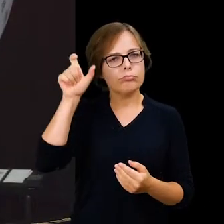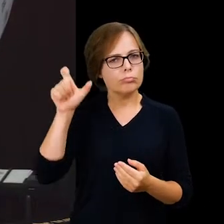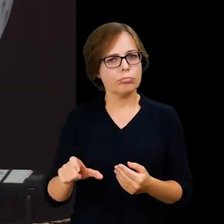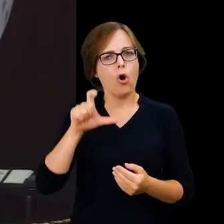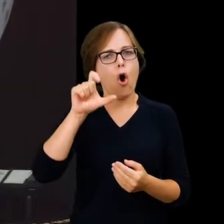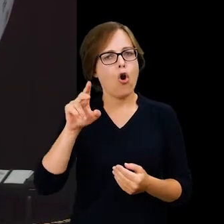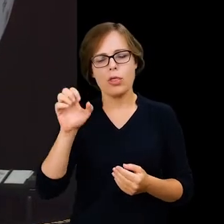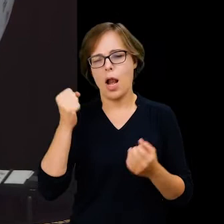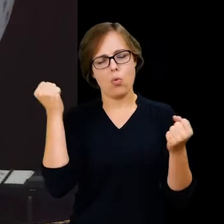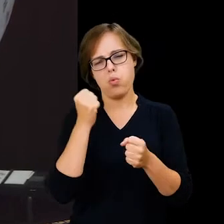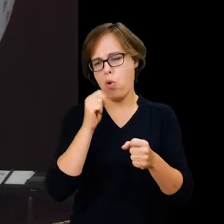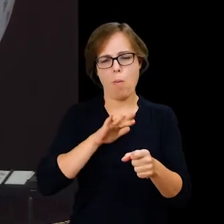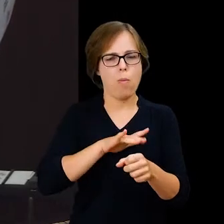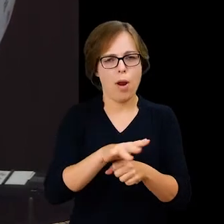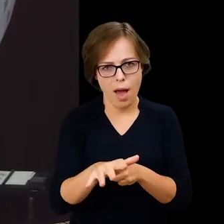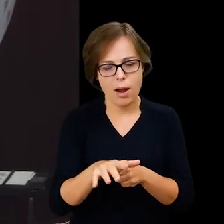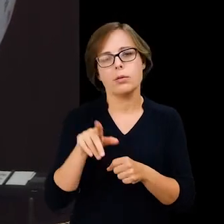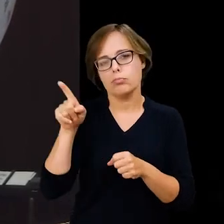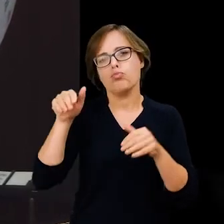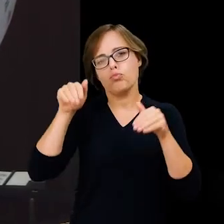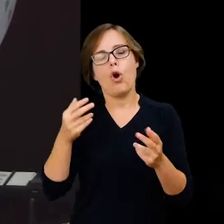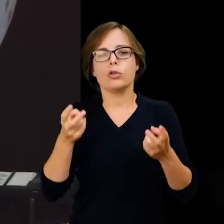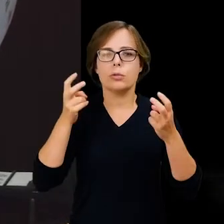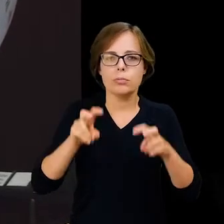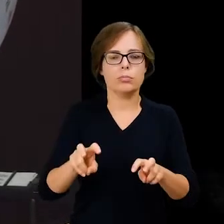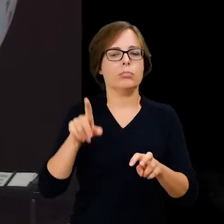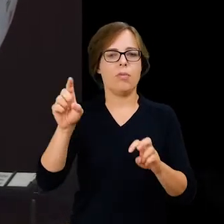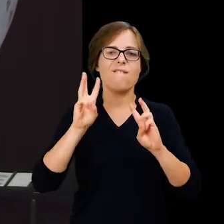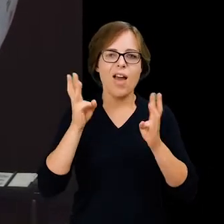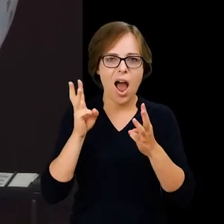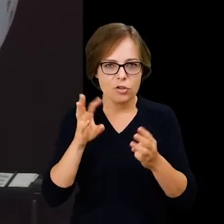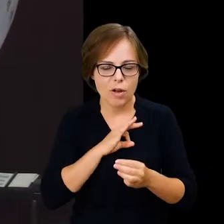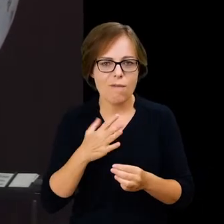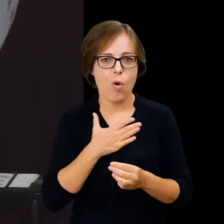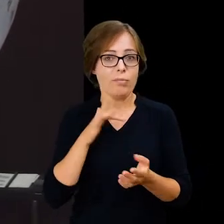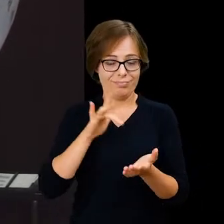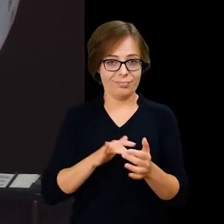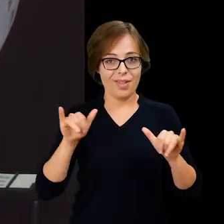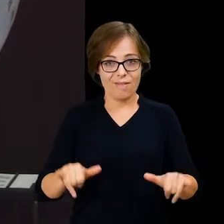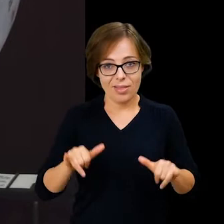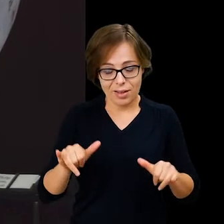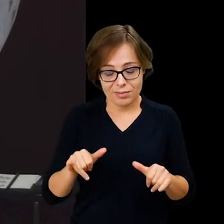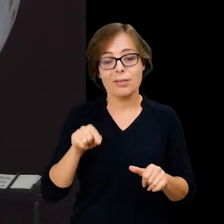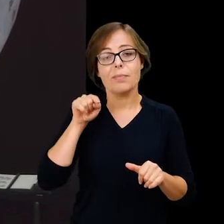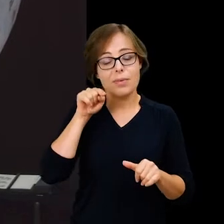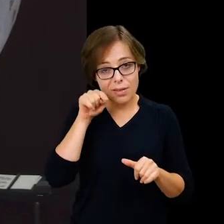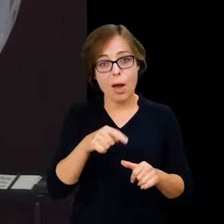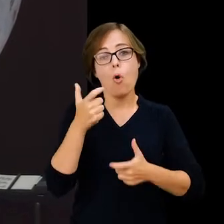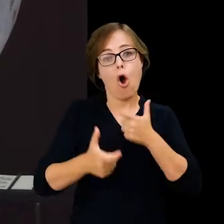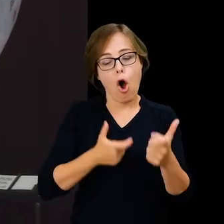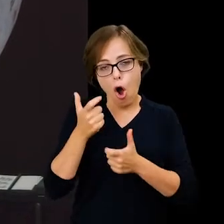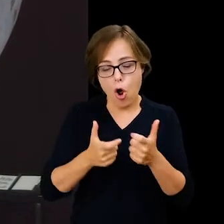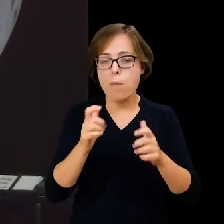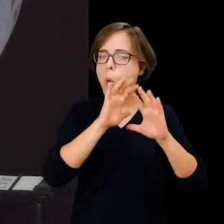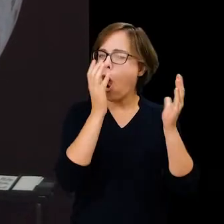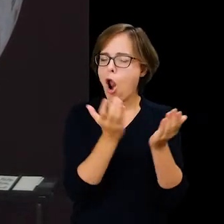nieprawdopodobną popularność, dzięki której mógł rozwinąć swój warsztat w Wenecji i tam tworzył nieco mniejsze formy, ale takich